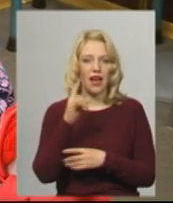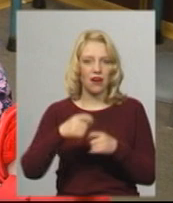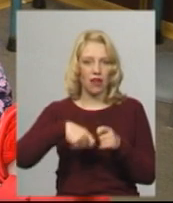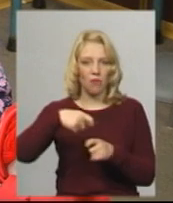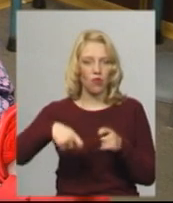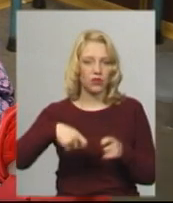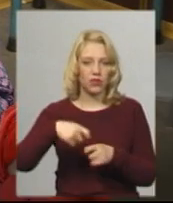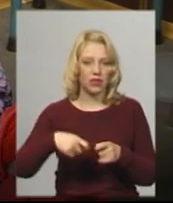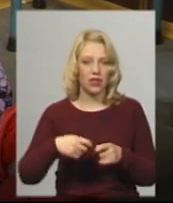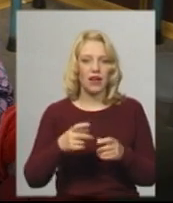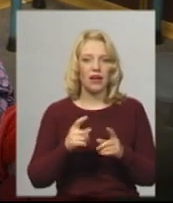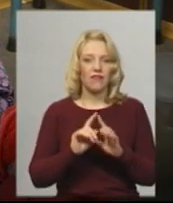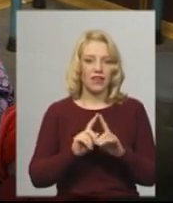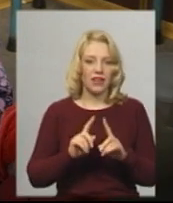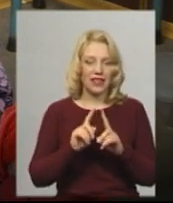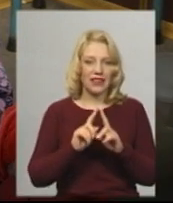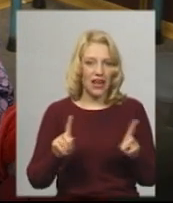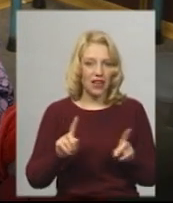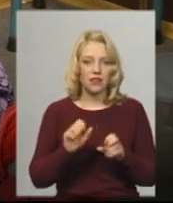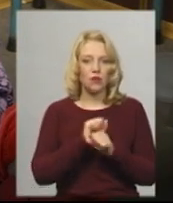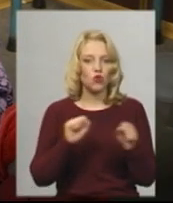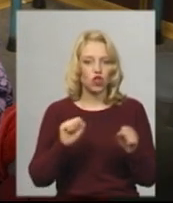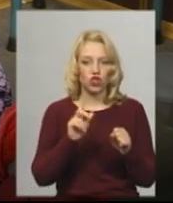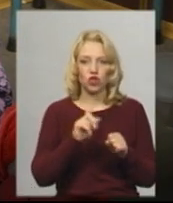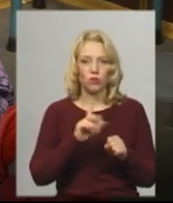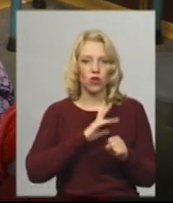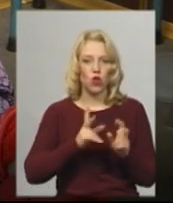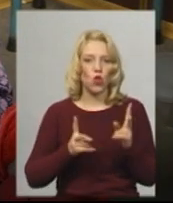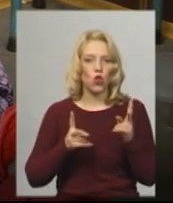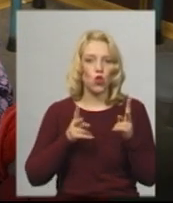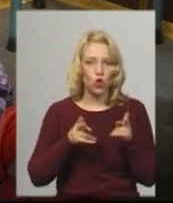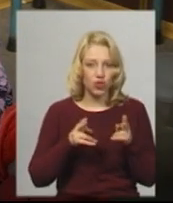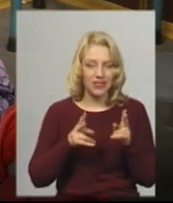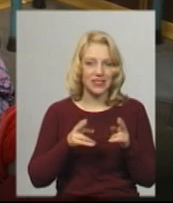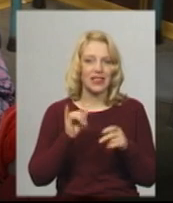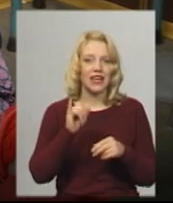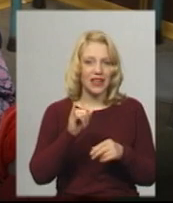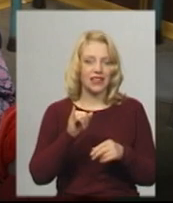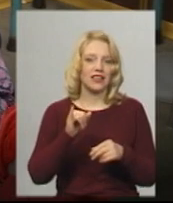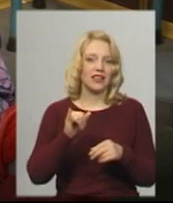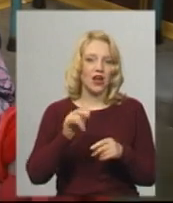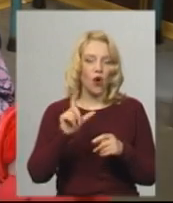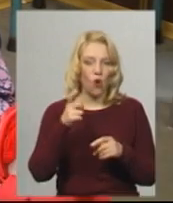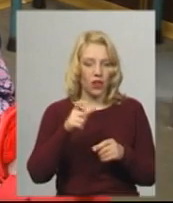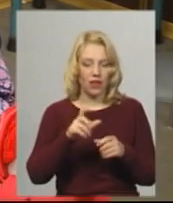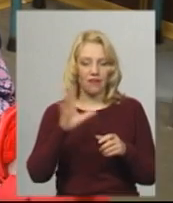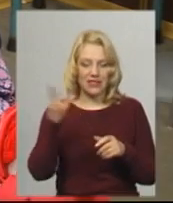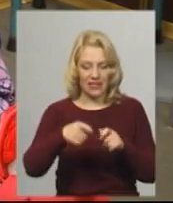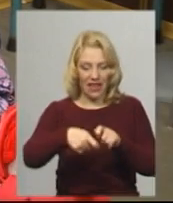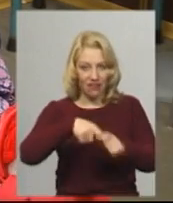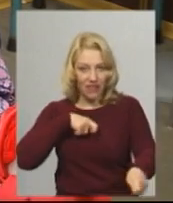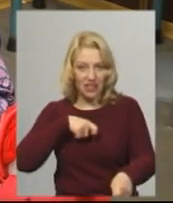-мотанку не мають торкатися голка і ножниці. Тобто, все відривається і все примотується, і нічого не